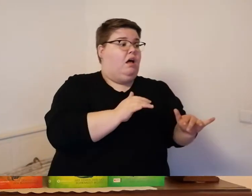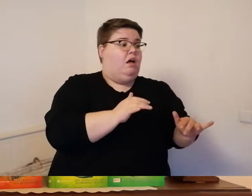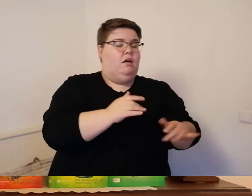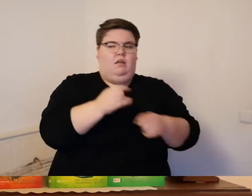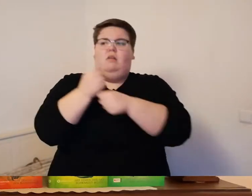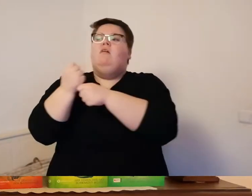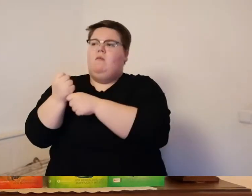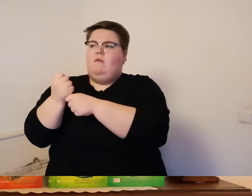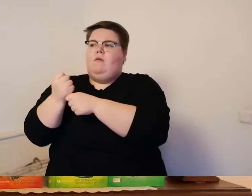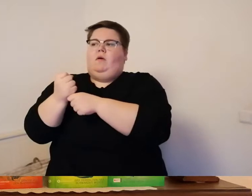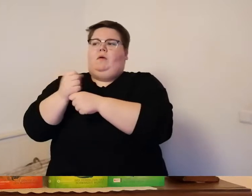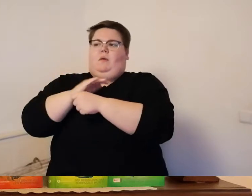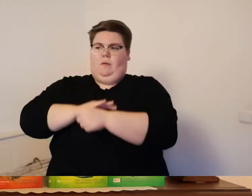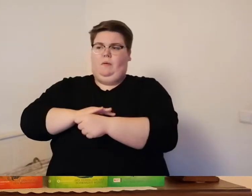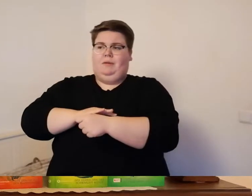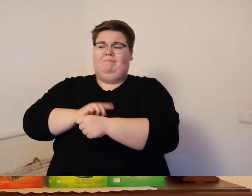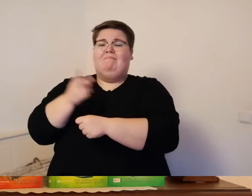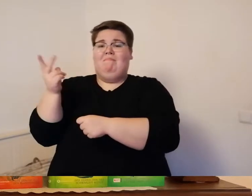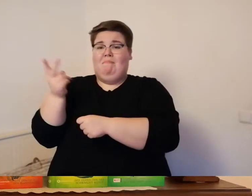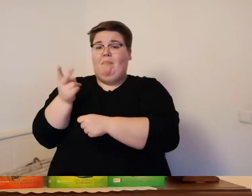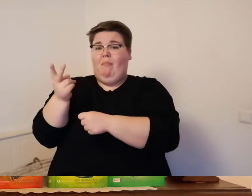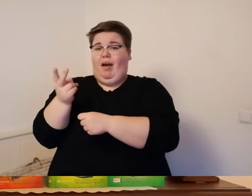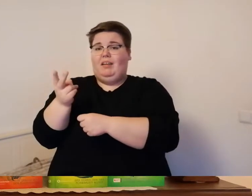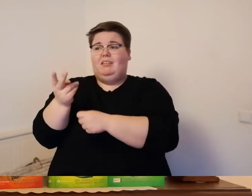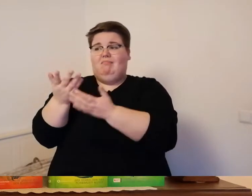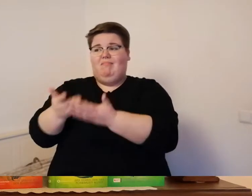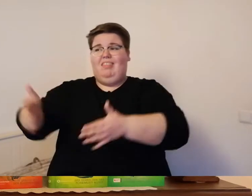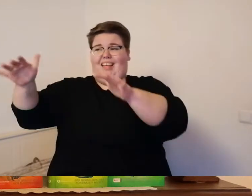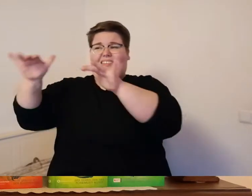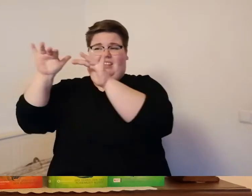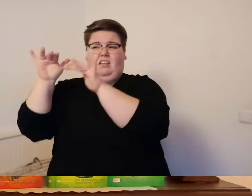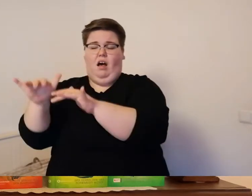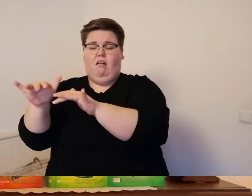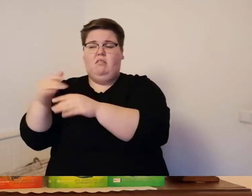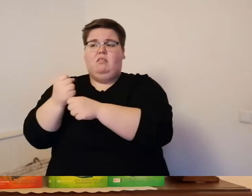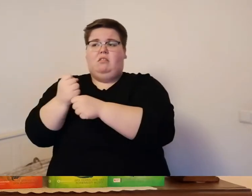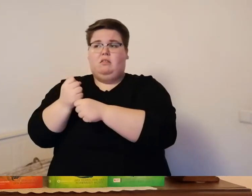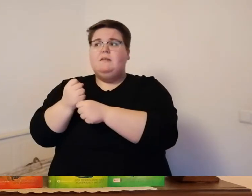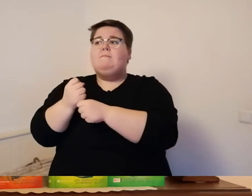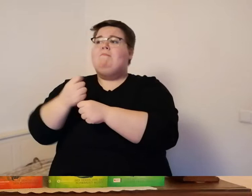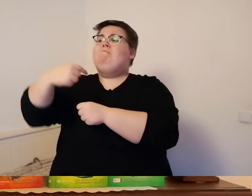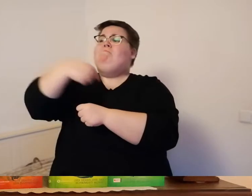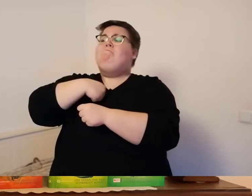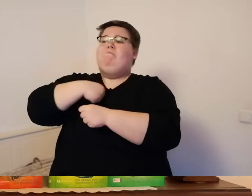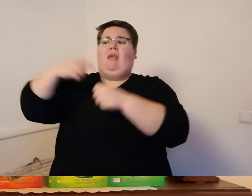mit neuem mut umfasste eric das schwert fester ich hole euch da raus rief er